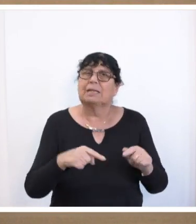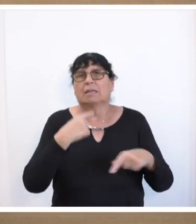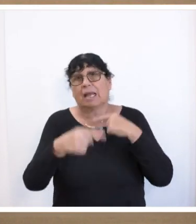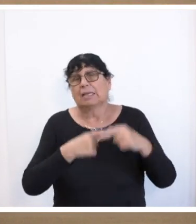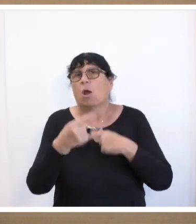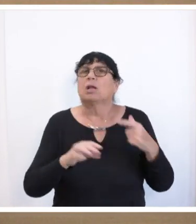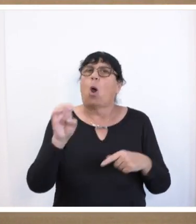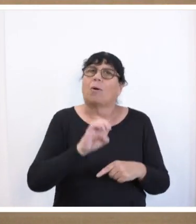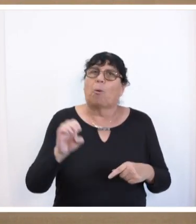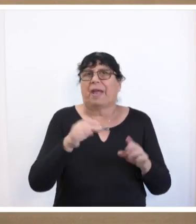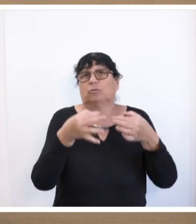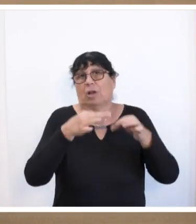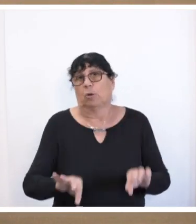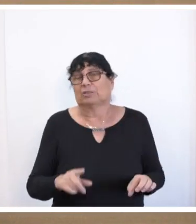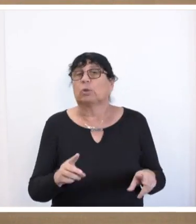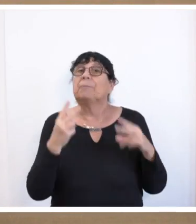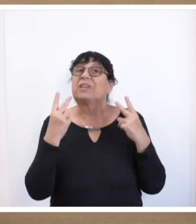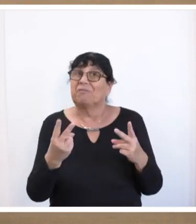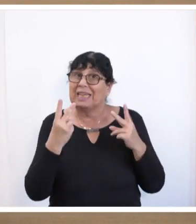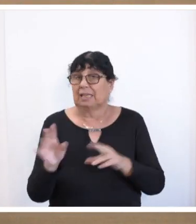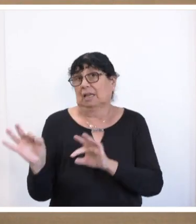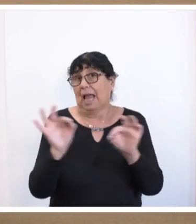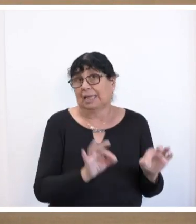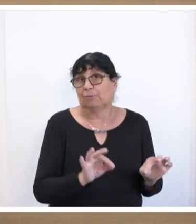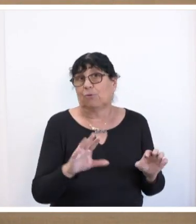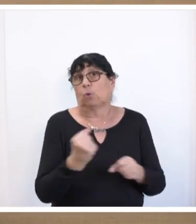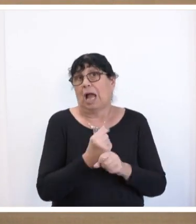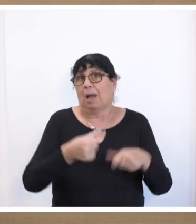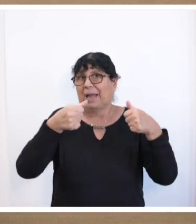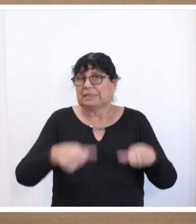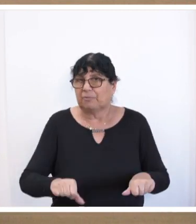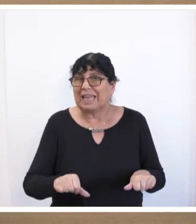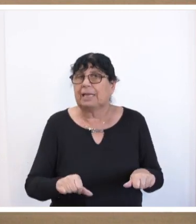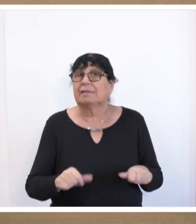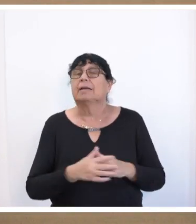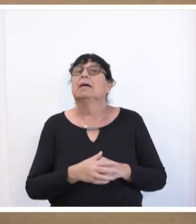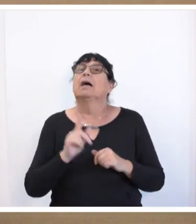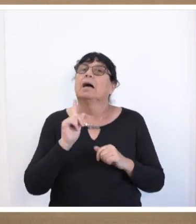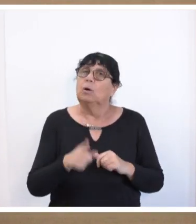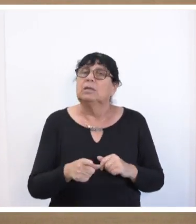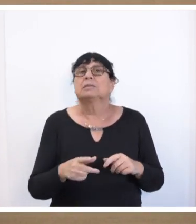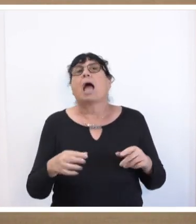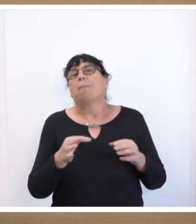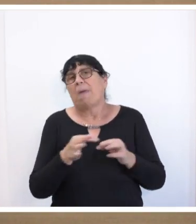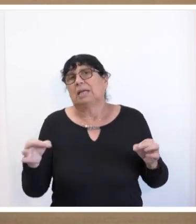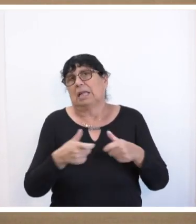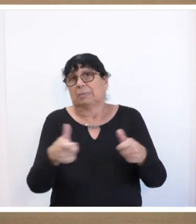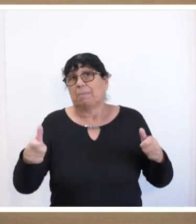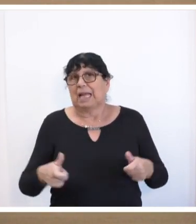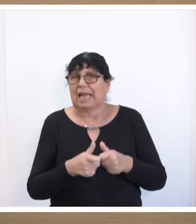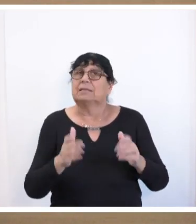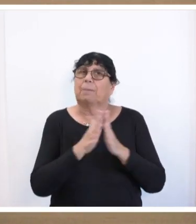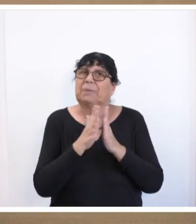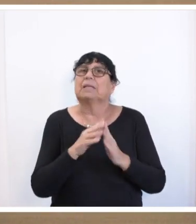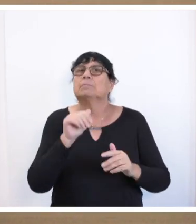europäischen Lösung. Wie schließlich Einführung einer Arbeitspflicht als Abrundung des Maßnahmenpakets. Wir bitten um